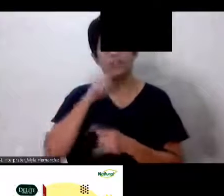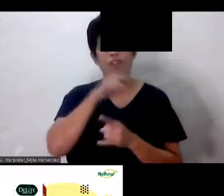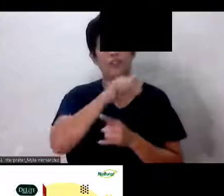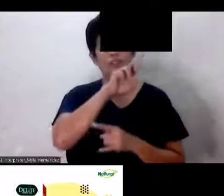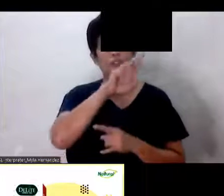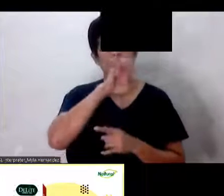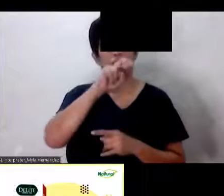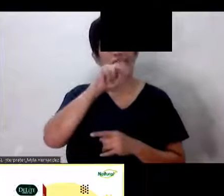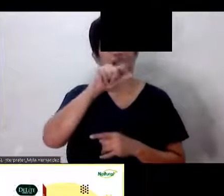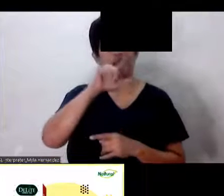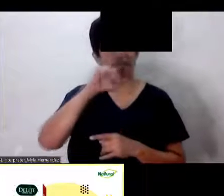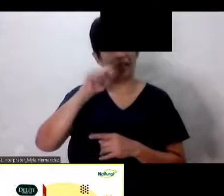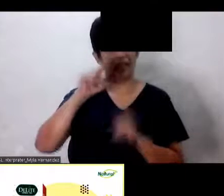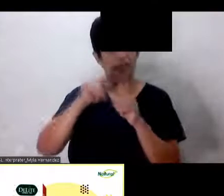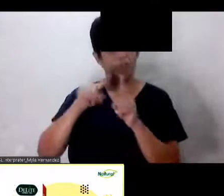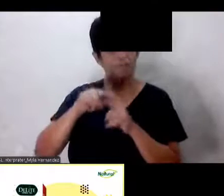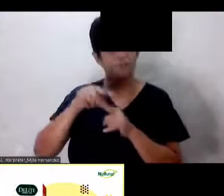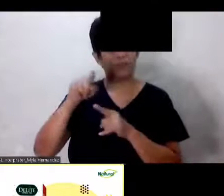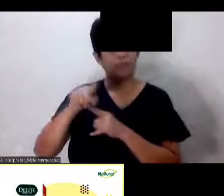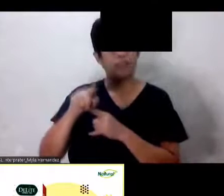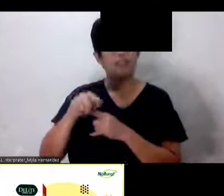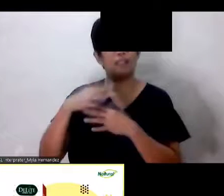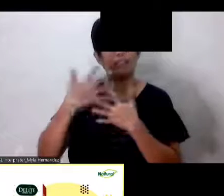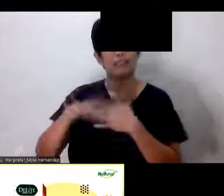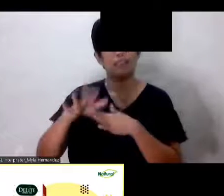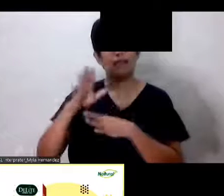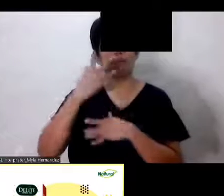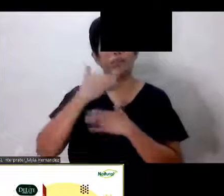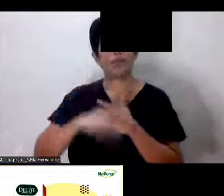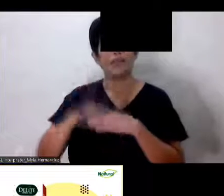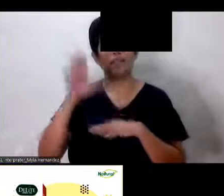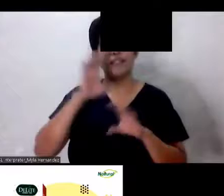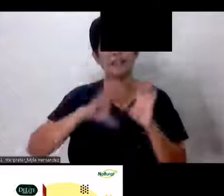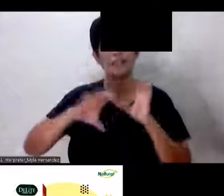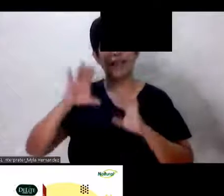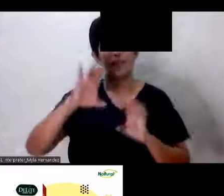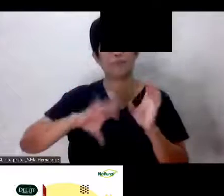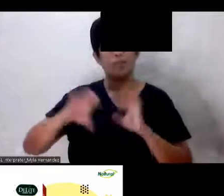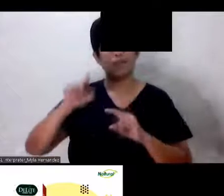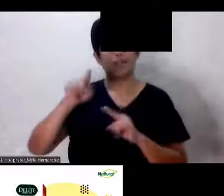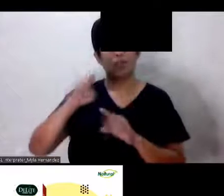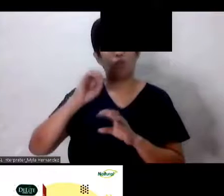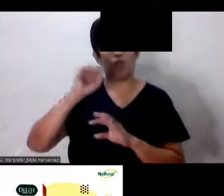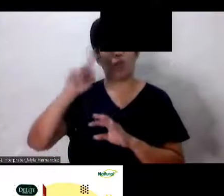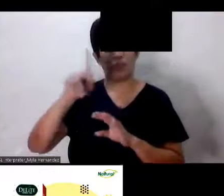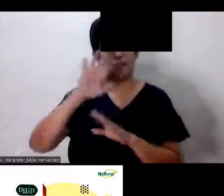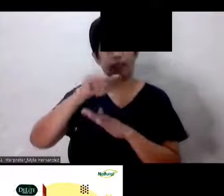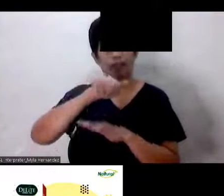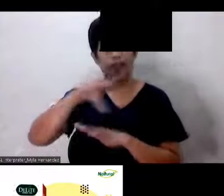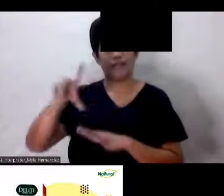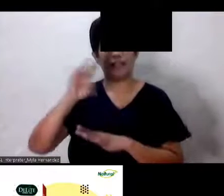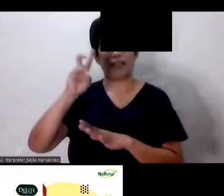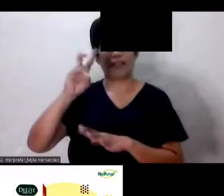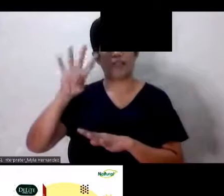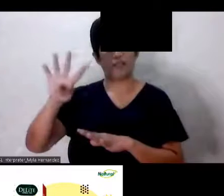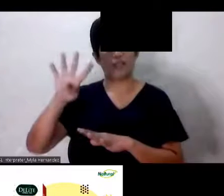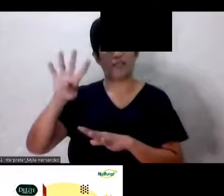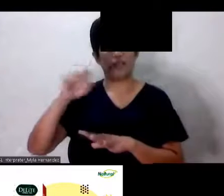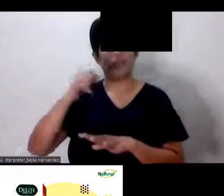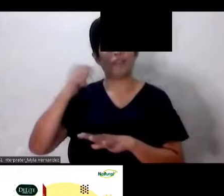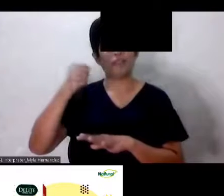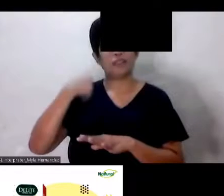Katatapos ko lang po Ng blood chem Okay po lahat 74 na ako Trabaho ko po Sa lahat sa bahay